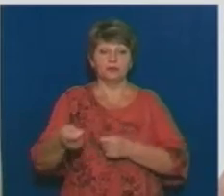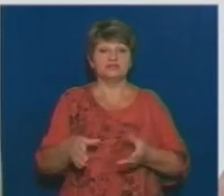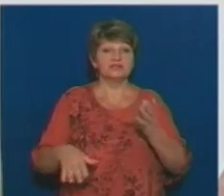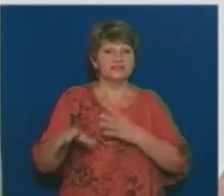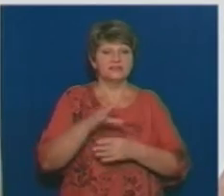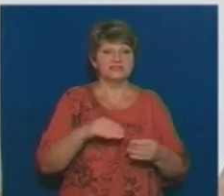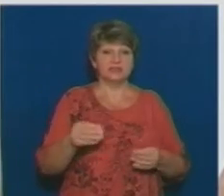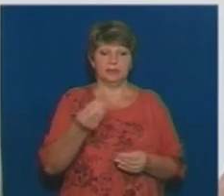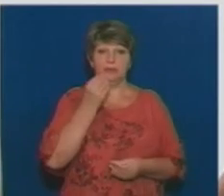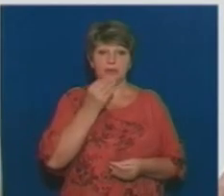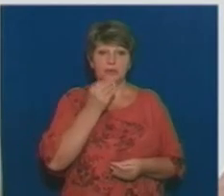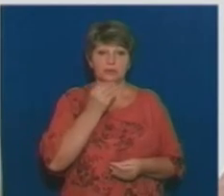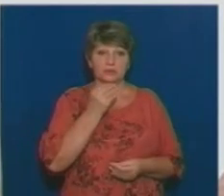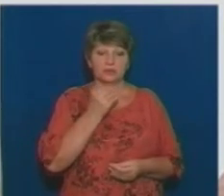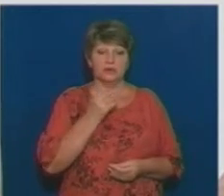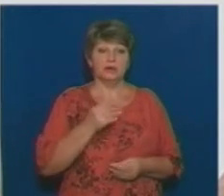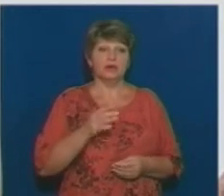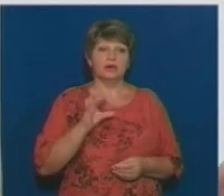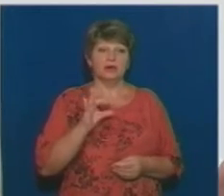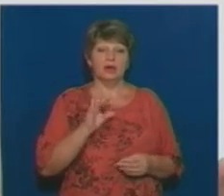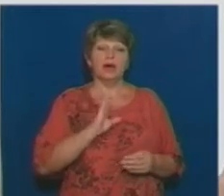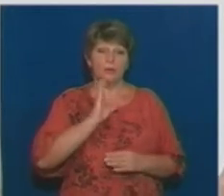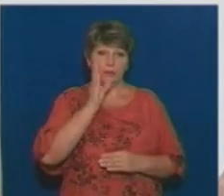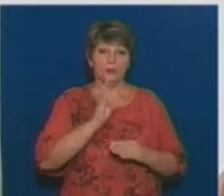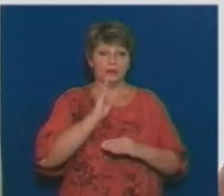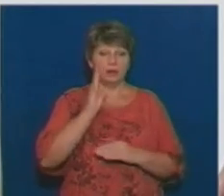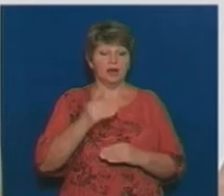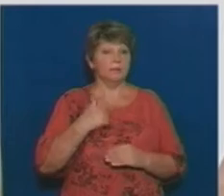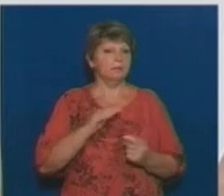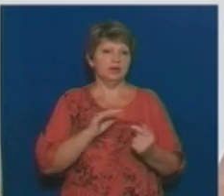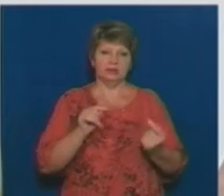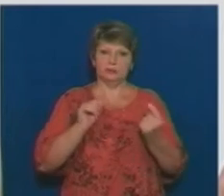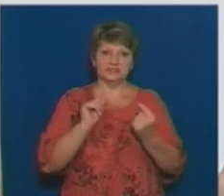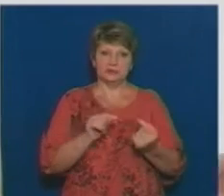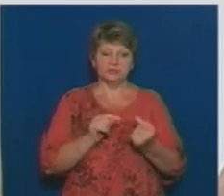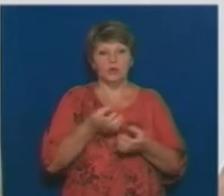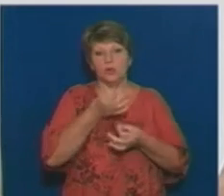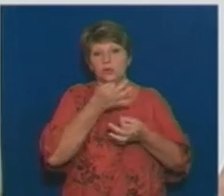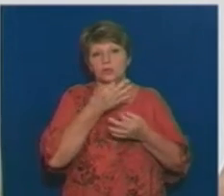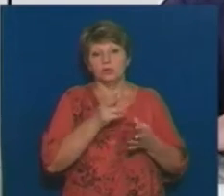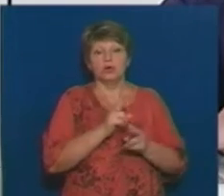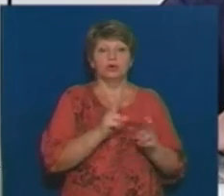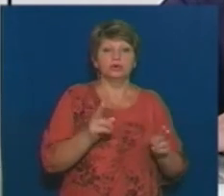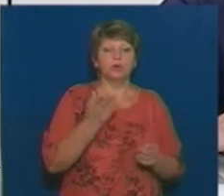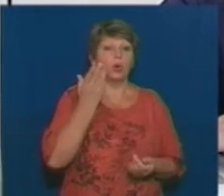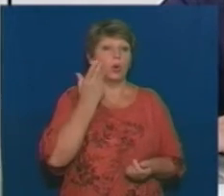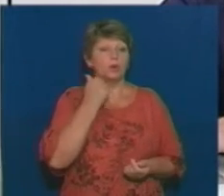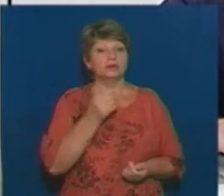тобто вони їх отримують, комірники, і так працюють. Ми, в принципі, не заперечуємо проти будь-якого там, хто коли буде